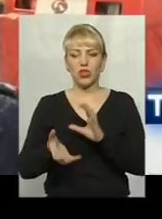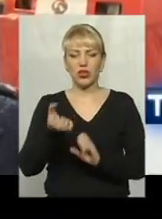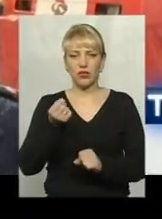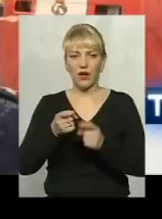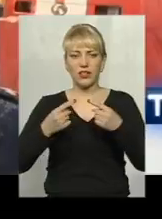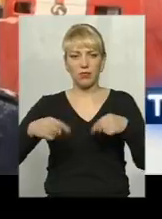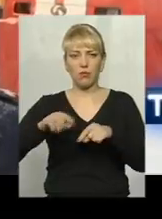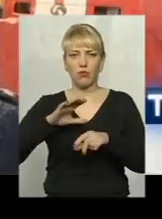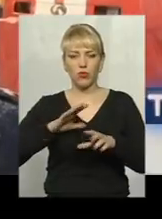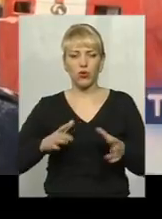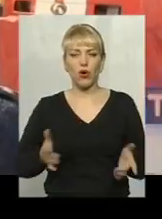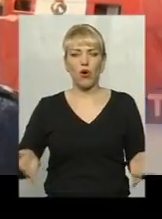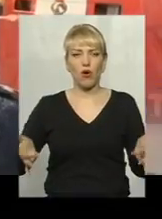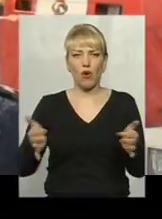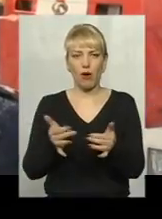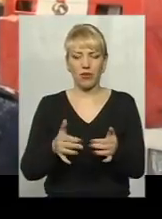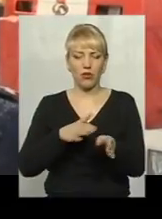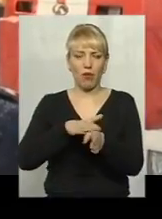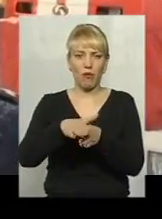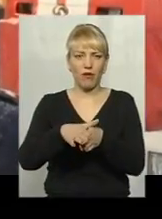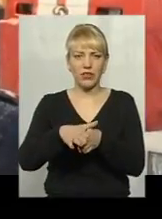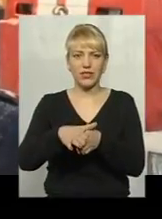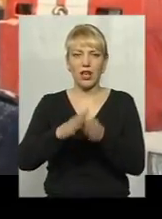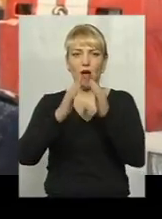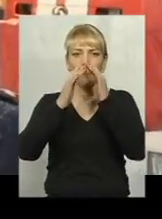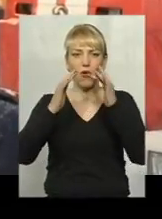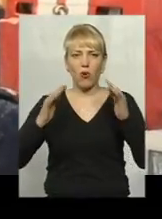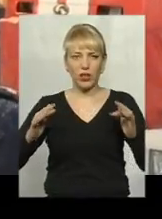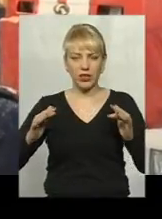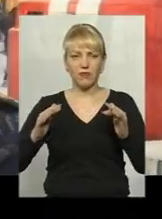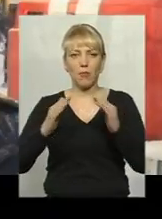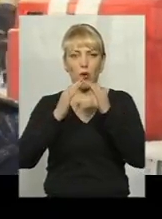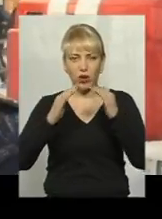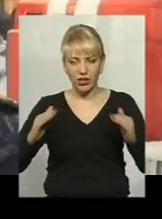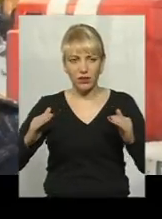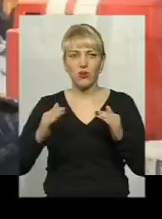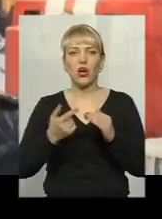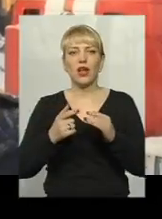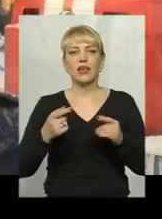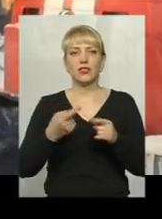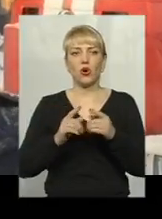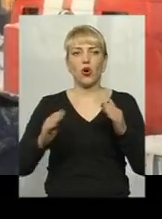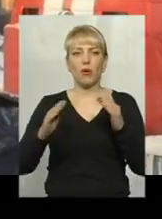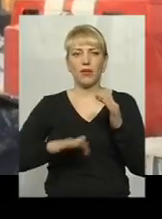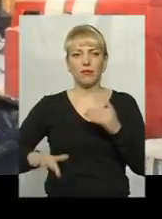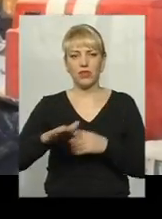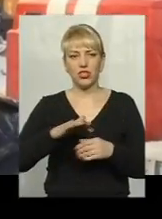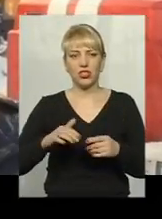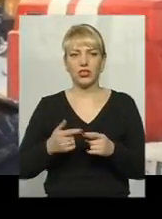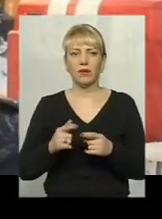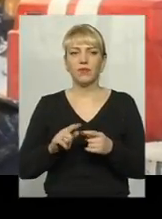охоплено повністю покрівлю гаражного приміщення. В складі ланок газо-димозахисної служби